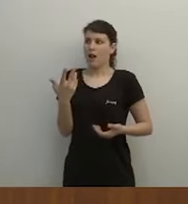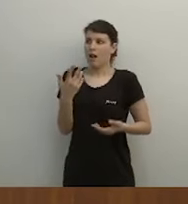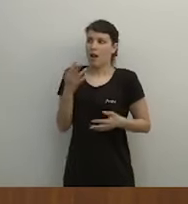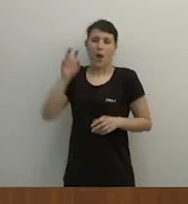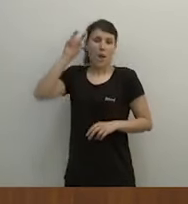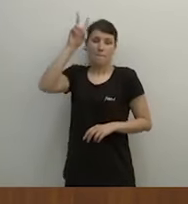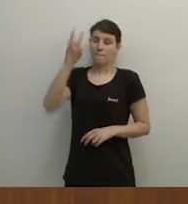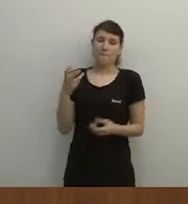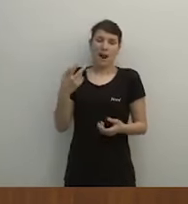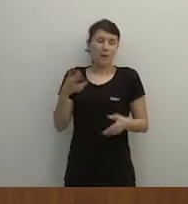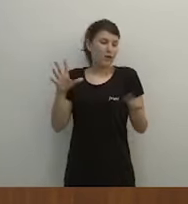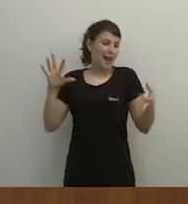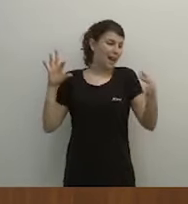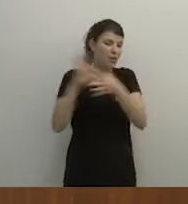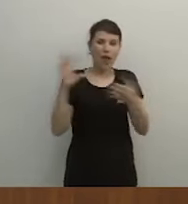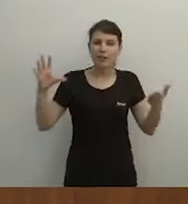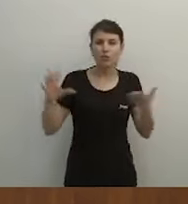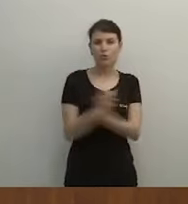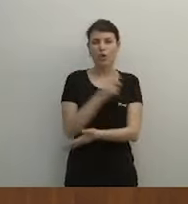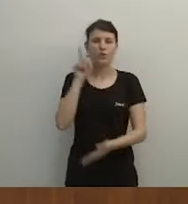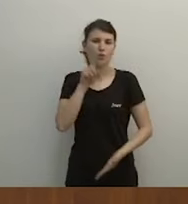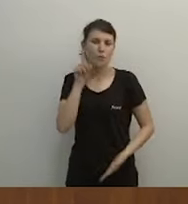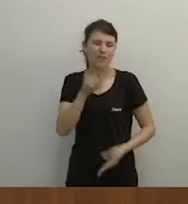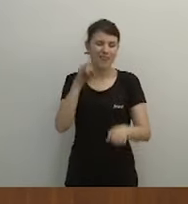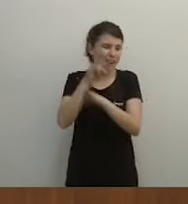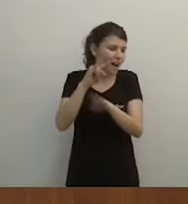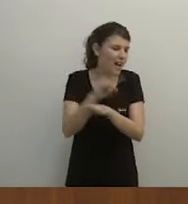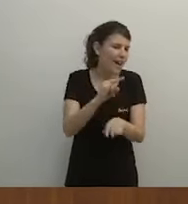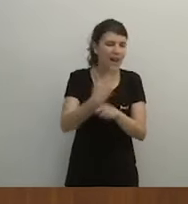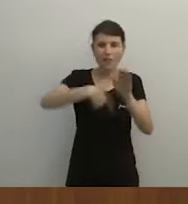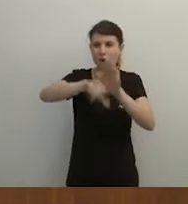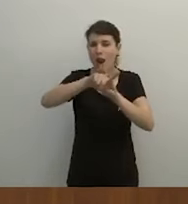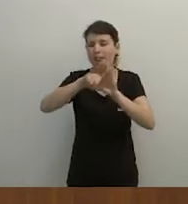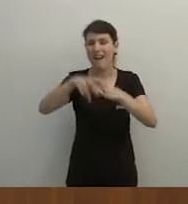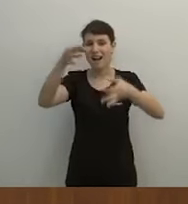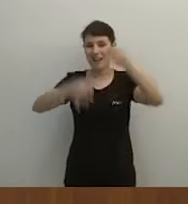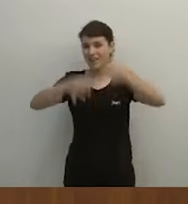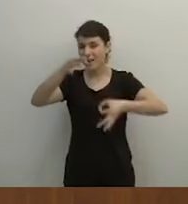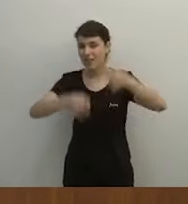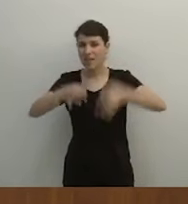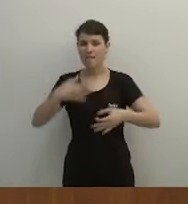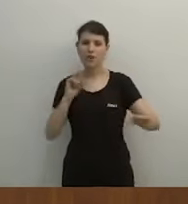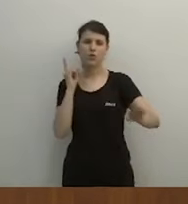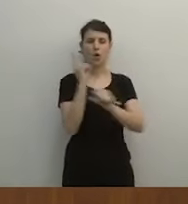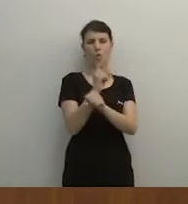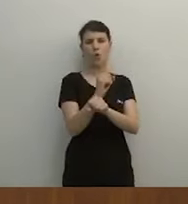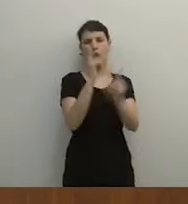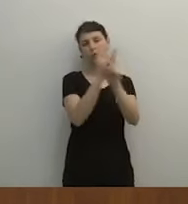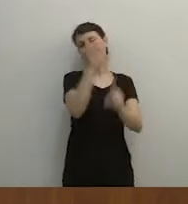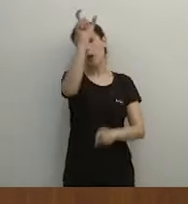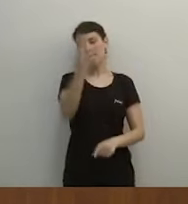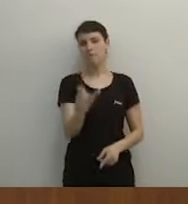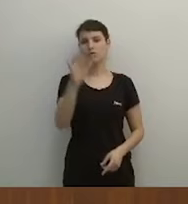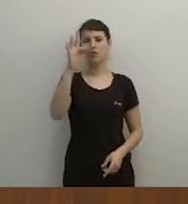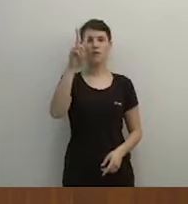marrullera, fraudulenta i enganyosa, estudiamos acciones legales, civiles i penales, contra el senyor Funyana i